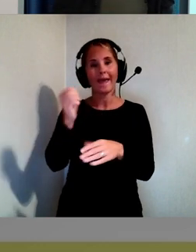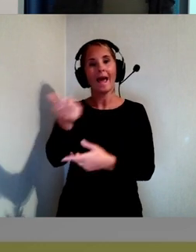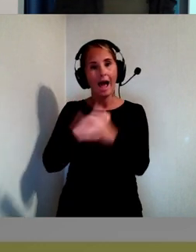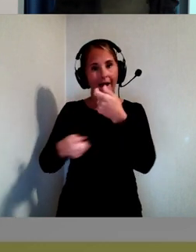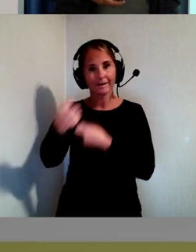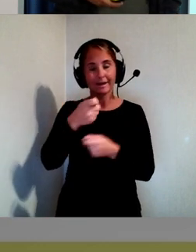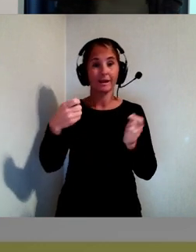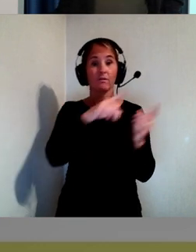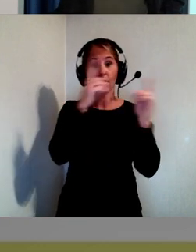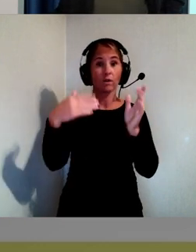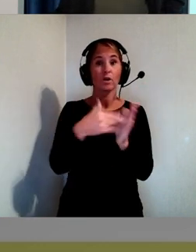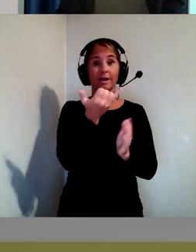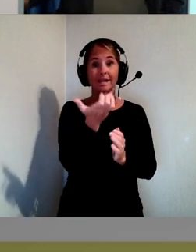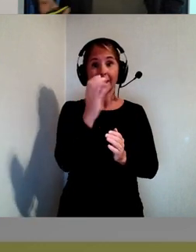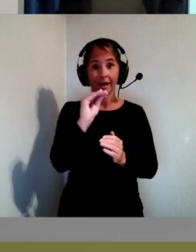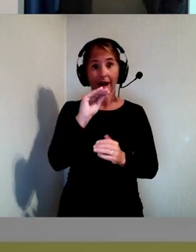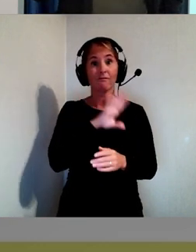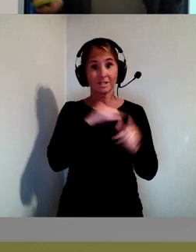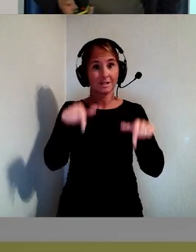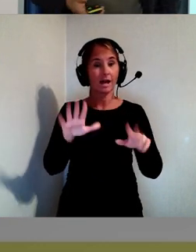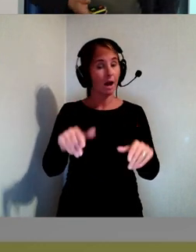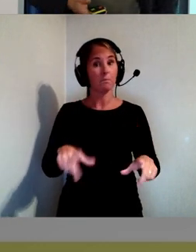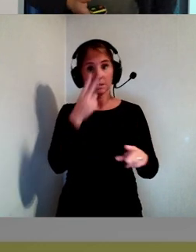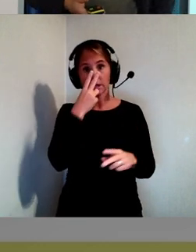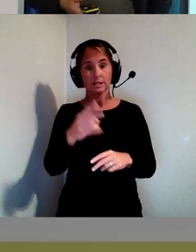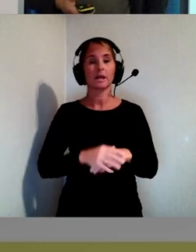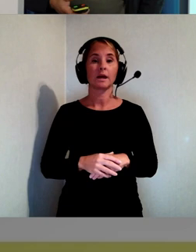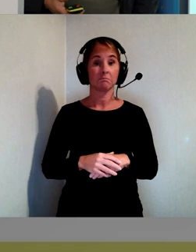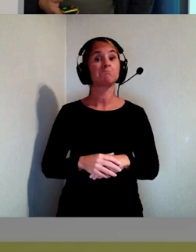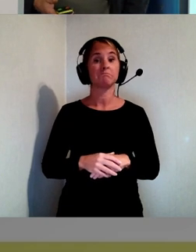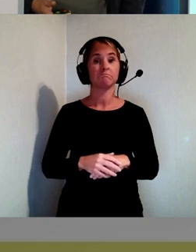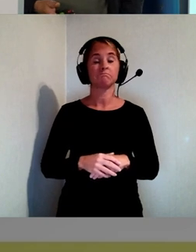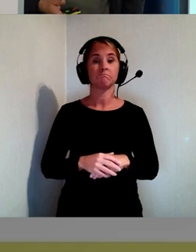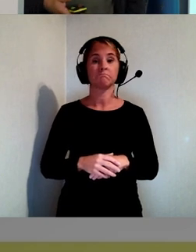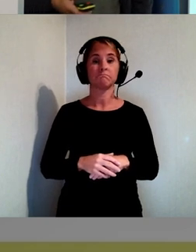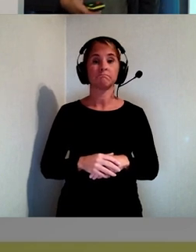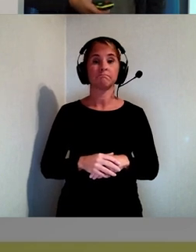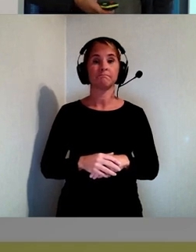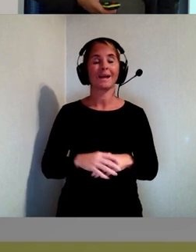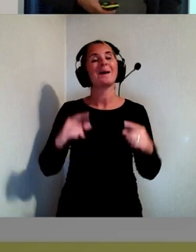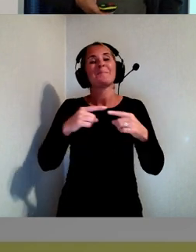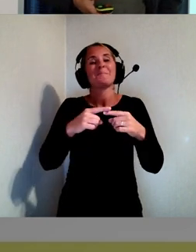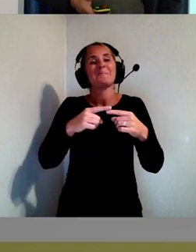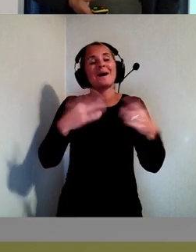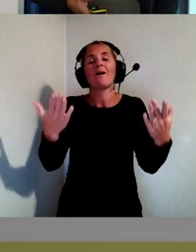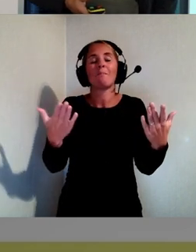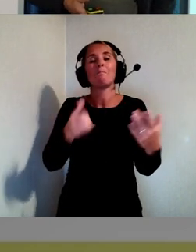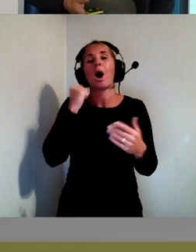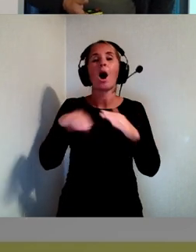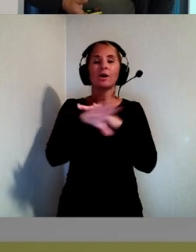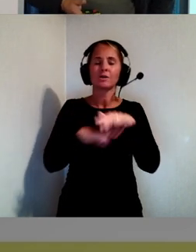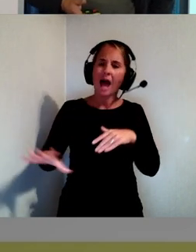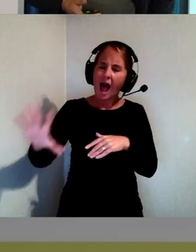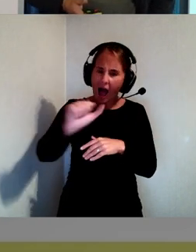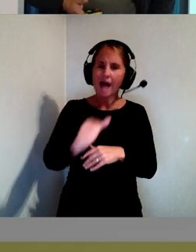folk från ICA här har jag märkt. sen så är det, ja, spännande. Oavsett det så är ju alla röster